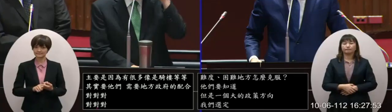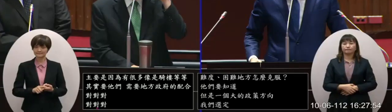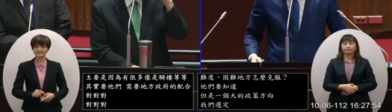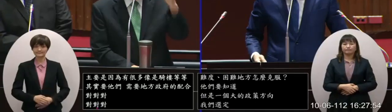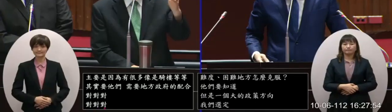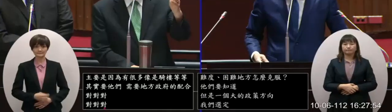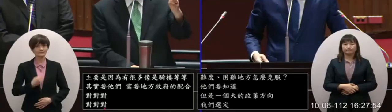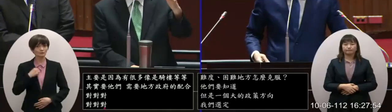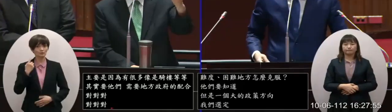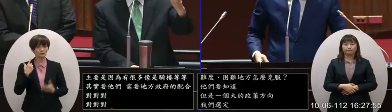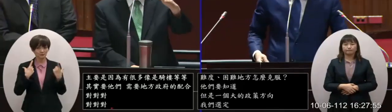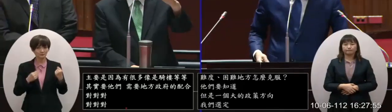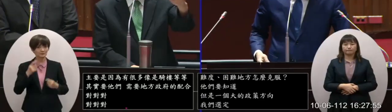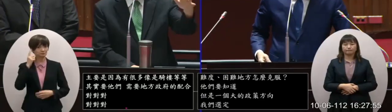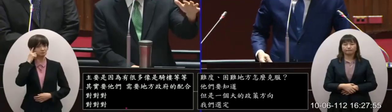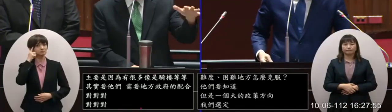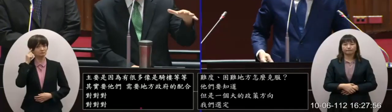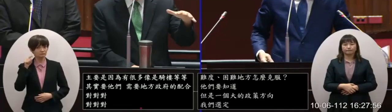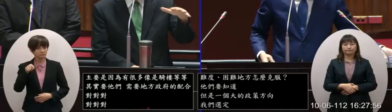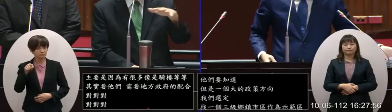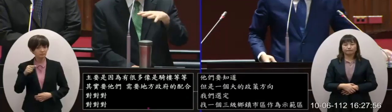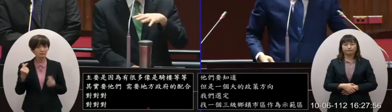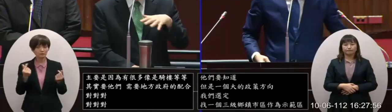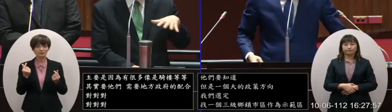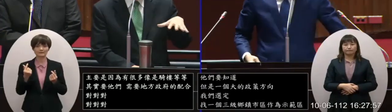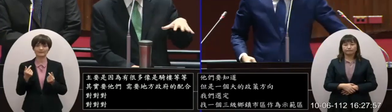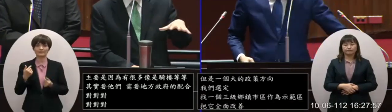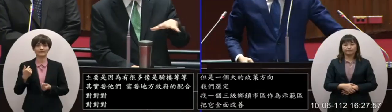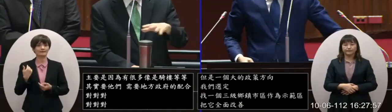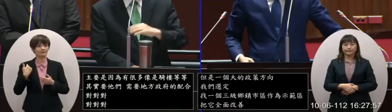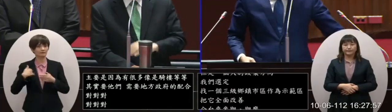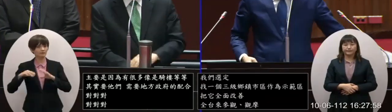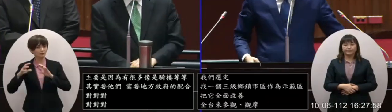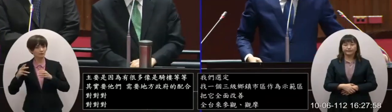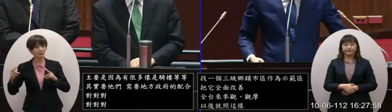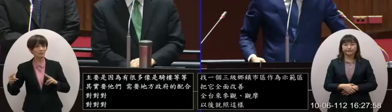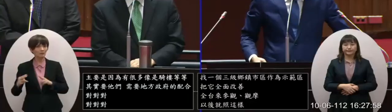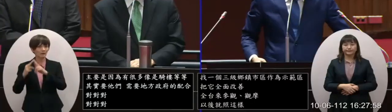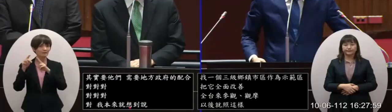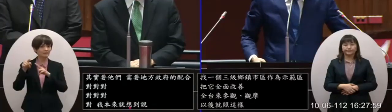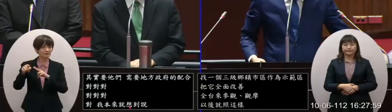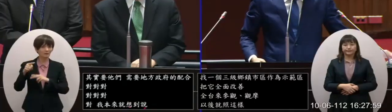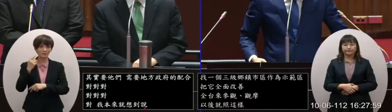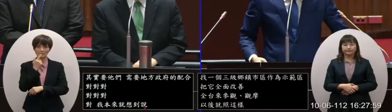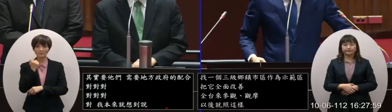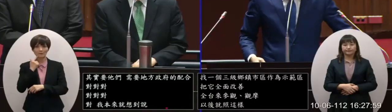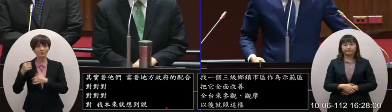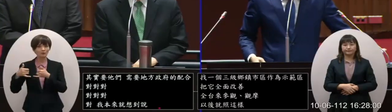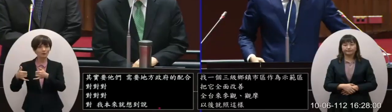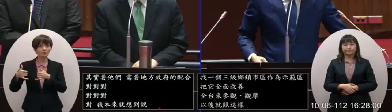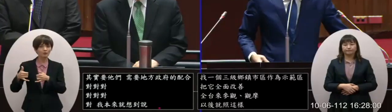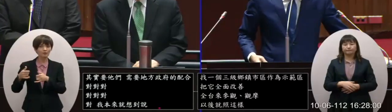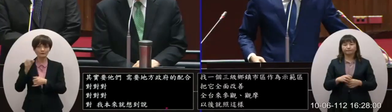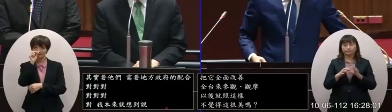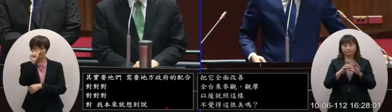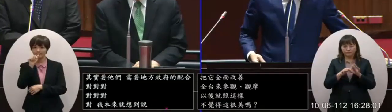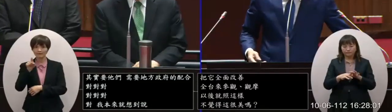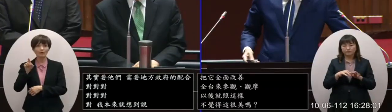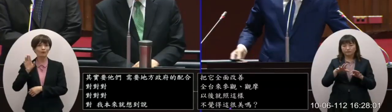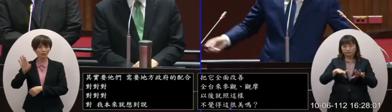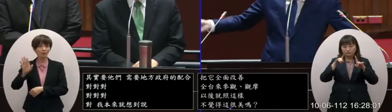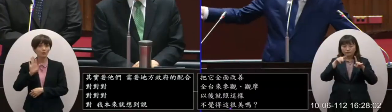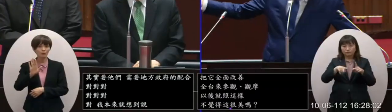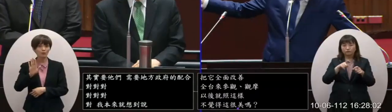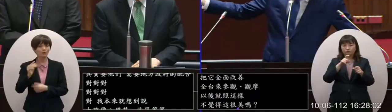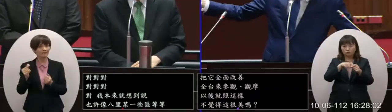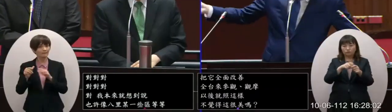我本來就想到說喔這也許像巴黎的某一些區啊等等啊有它的特色一樣所以我們以這個方向